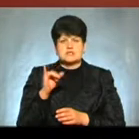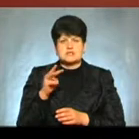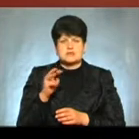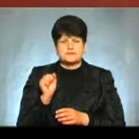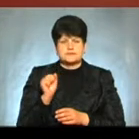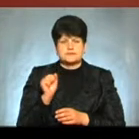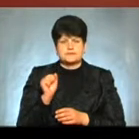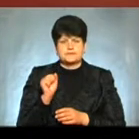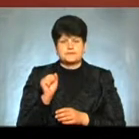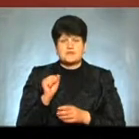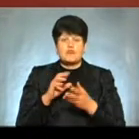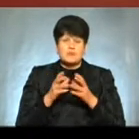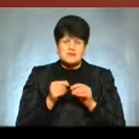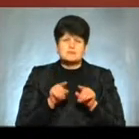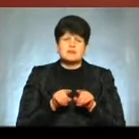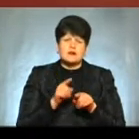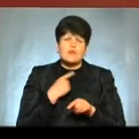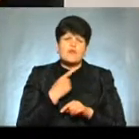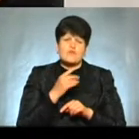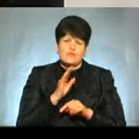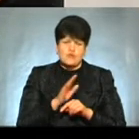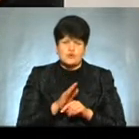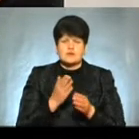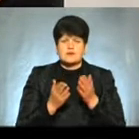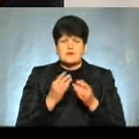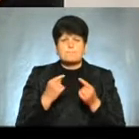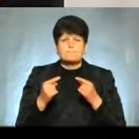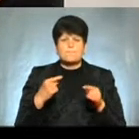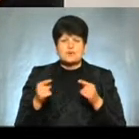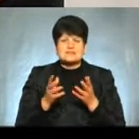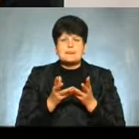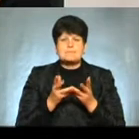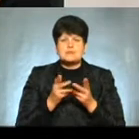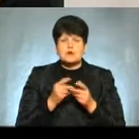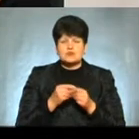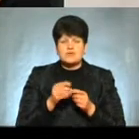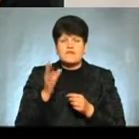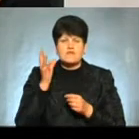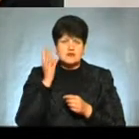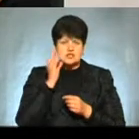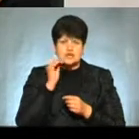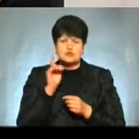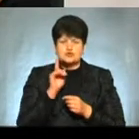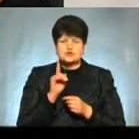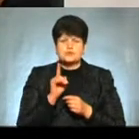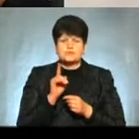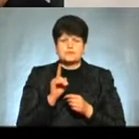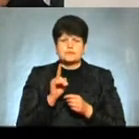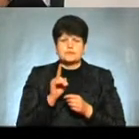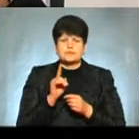В принципі, так кажуть, але по різних підрахунках вважаю, що випало